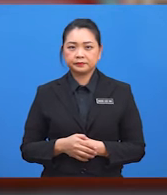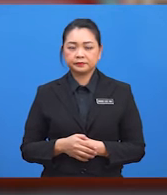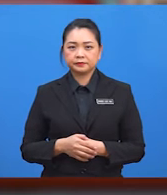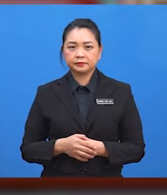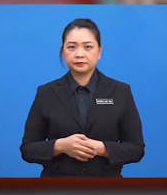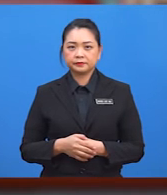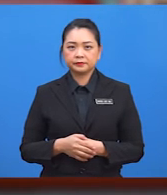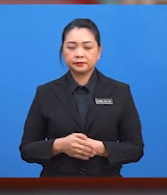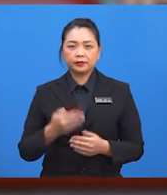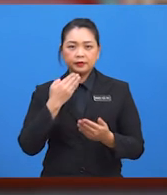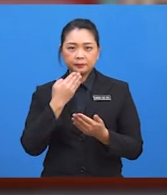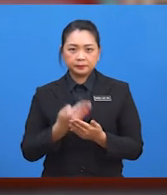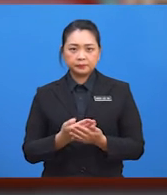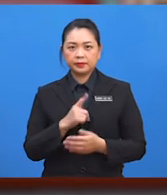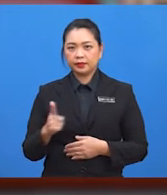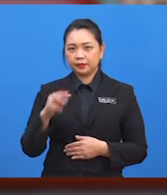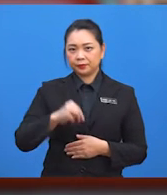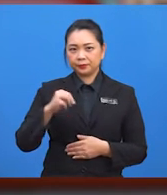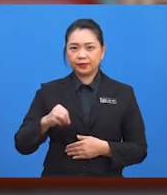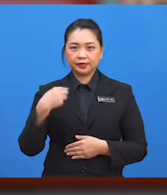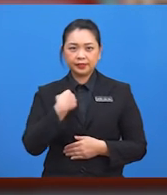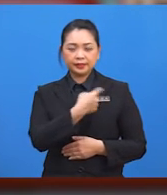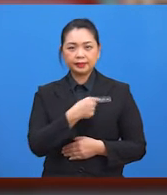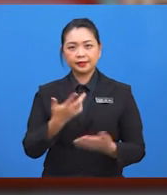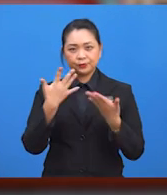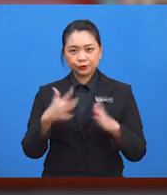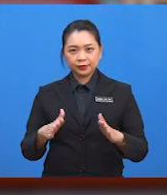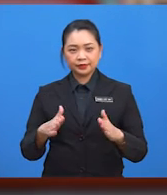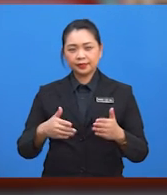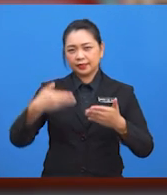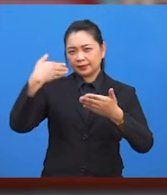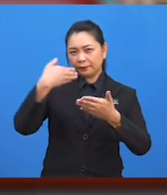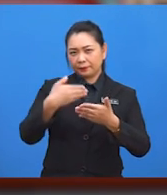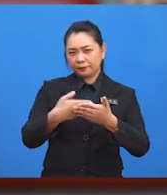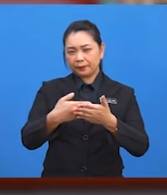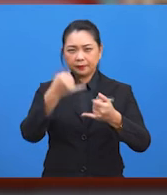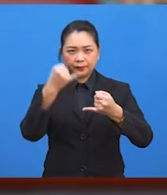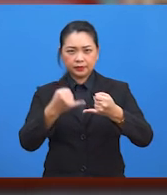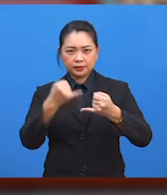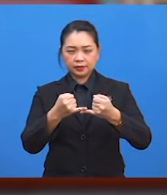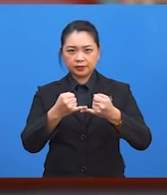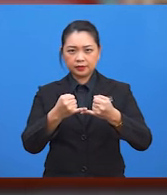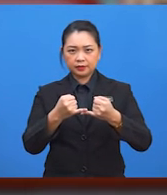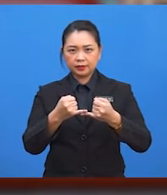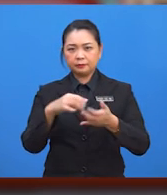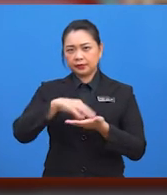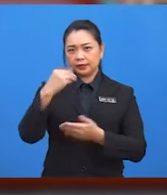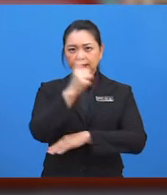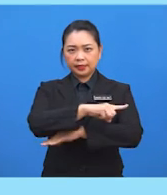Baiklah murid-murid, kita sudah sampai ke penghujung topik pembelajaran hari ini.